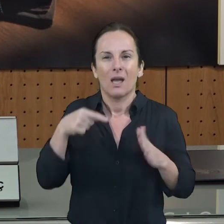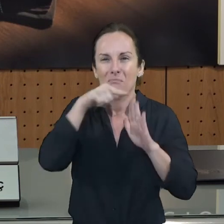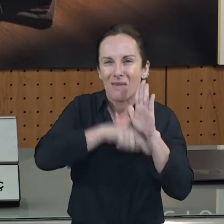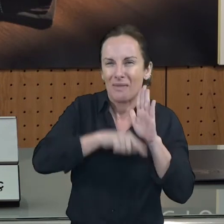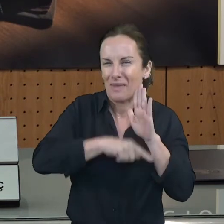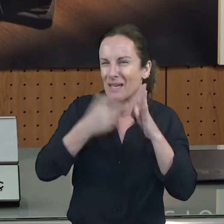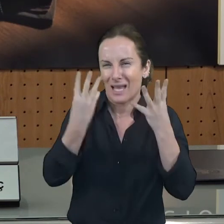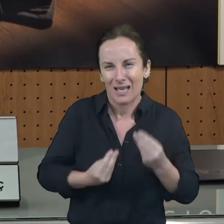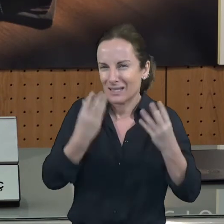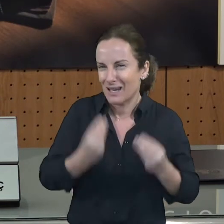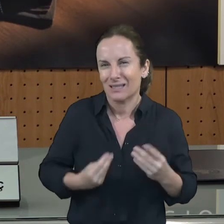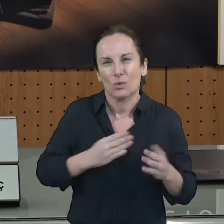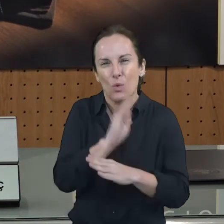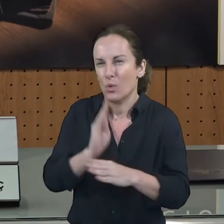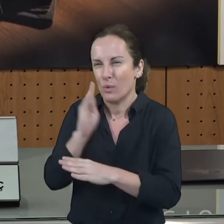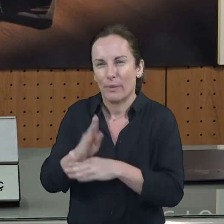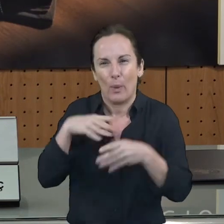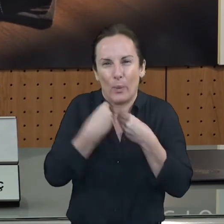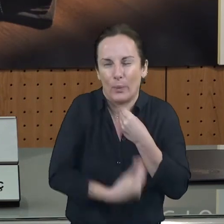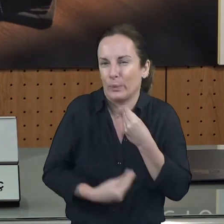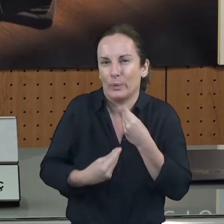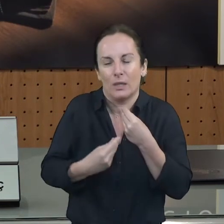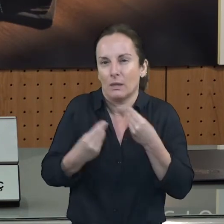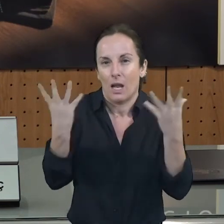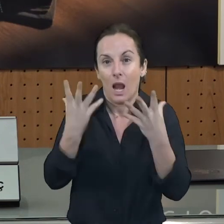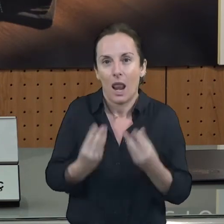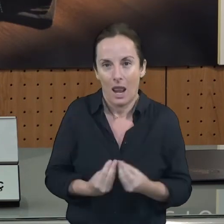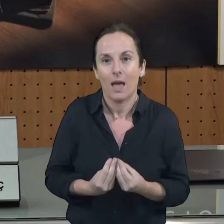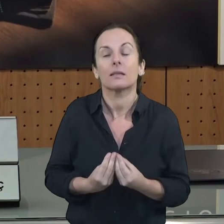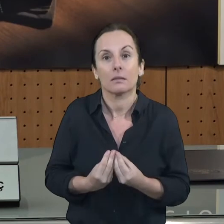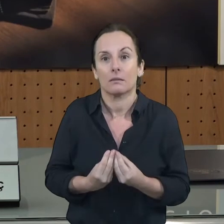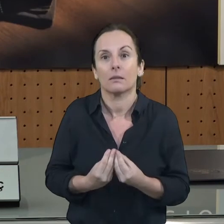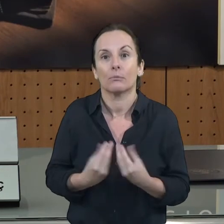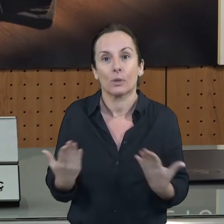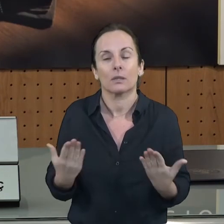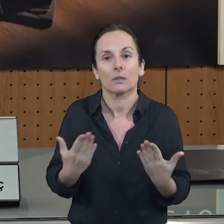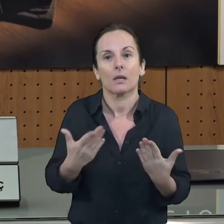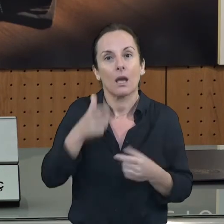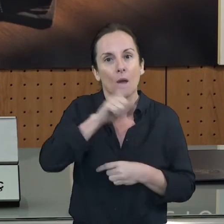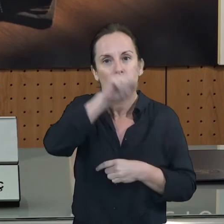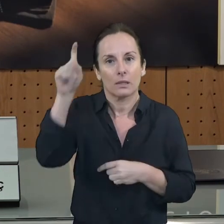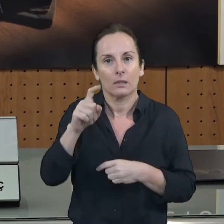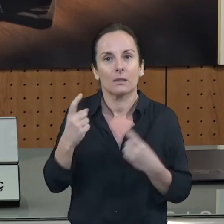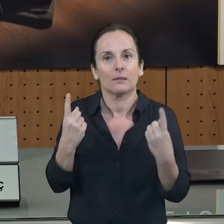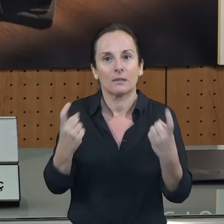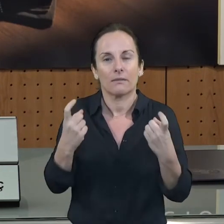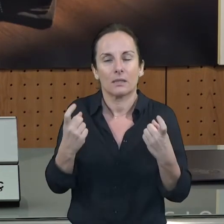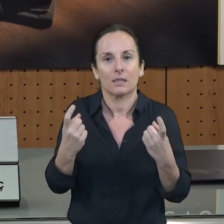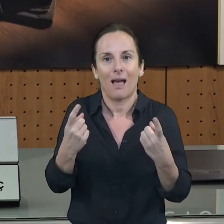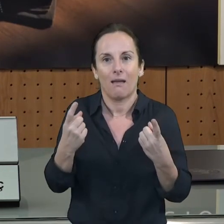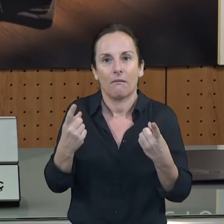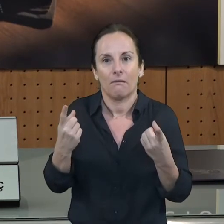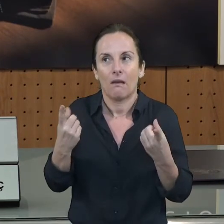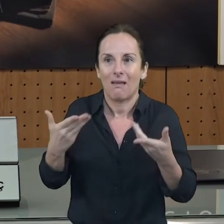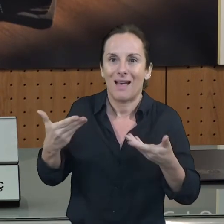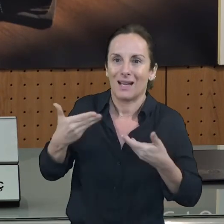documentacions que s'haurà de preparar, necessitem reforçar l'ajuda que es pugui fer des dels municipis i, per tant, això seria un suport en